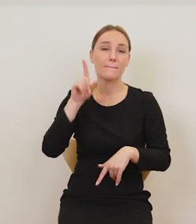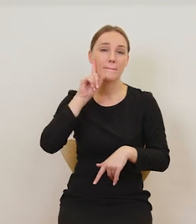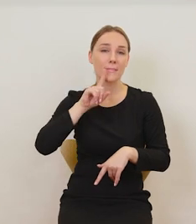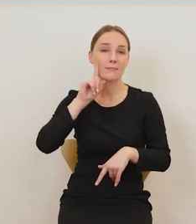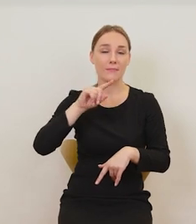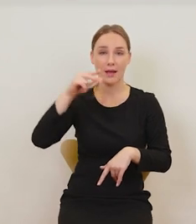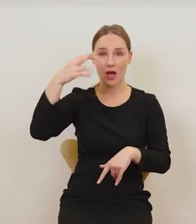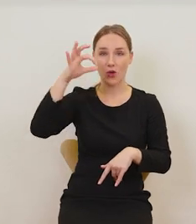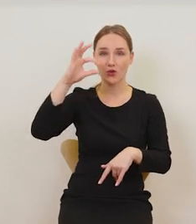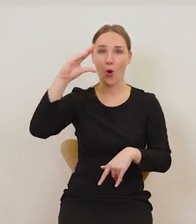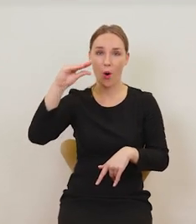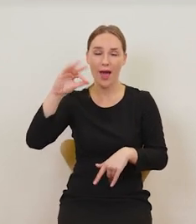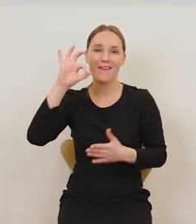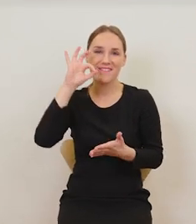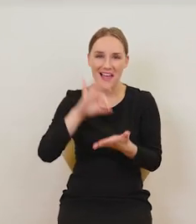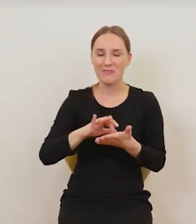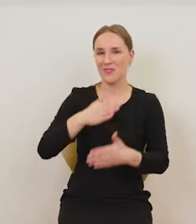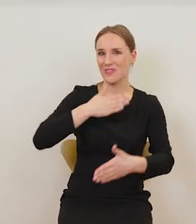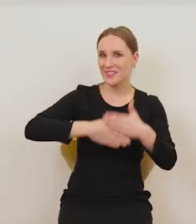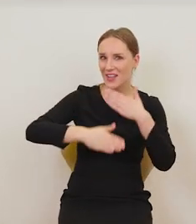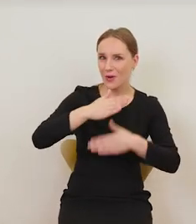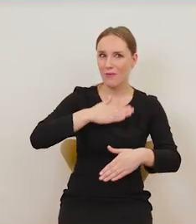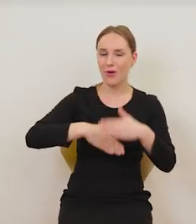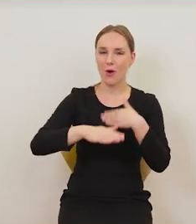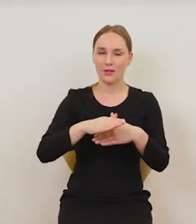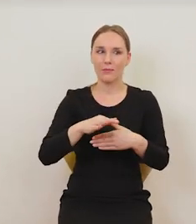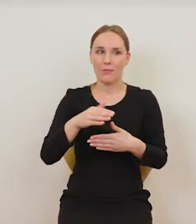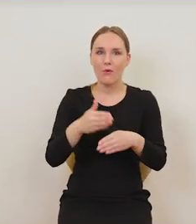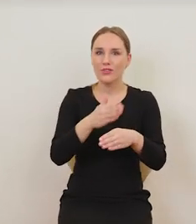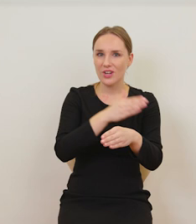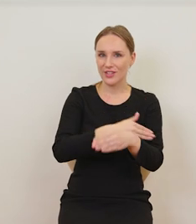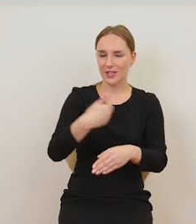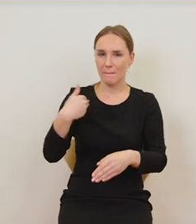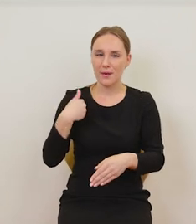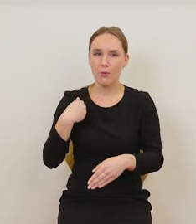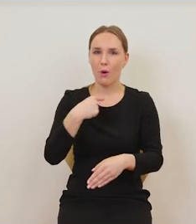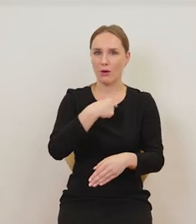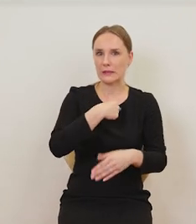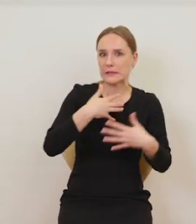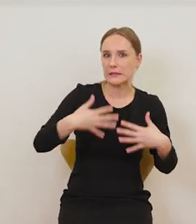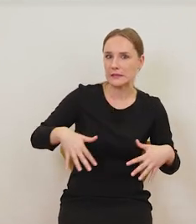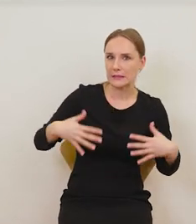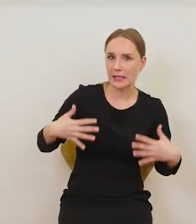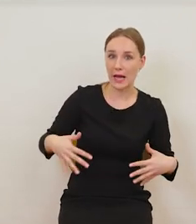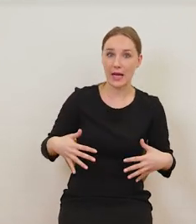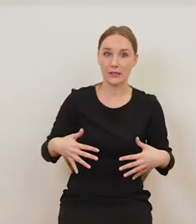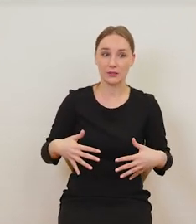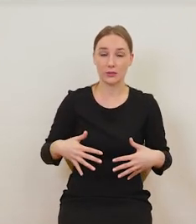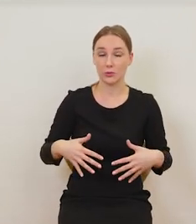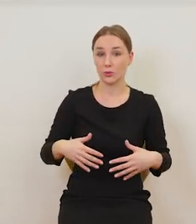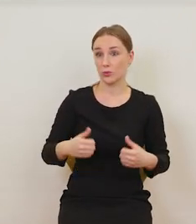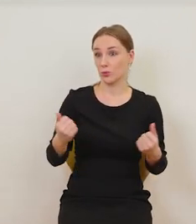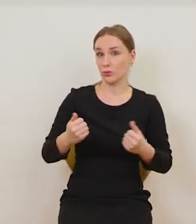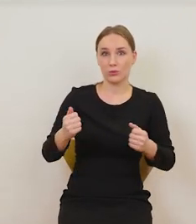zapewne uradowany, żeby odreagować ten cały stres. Teraz w końcu to było ogromne